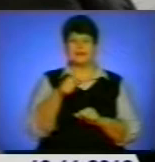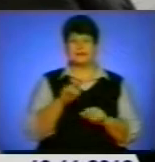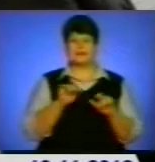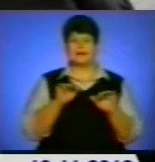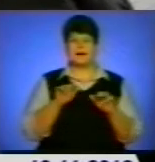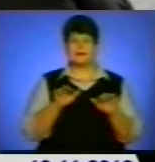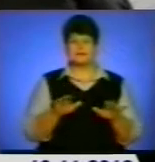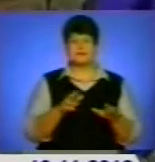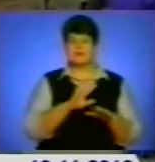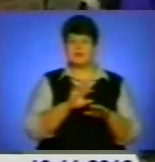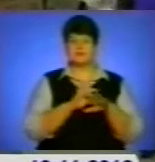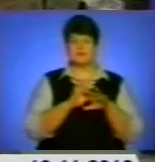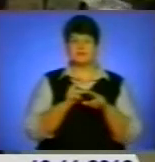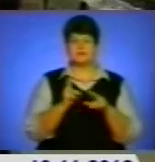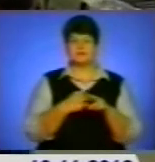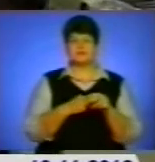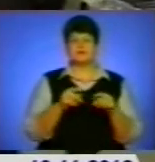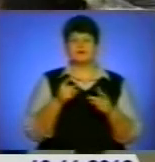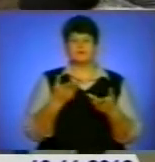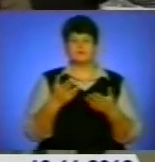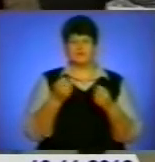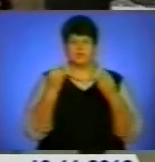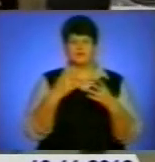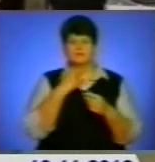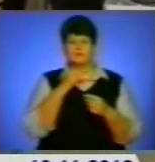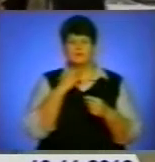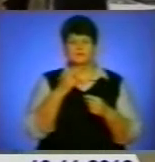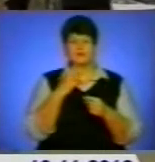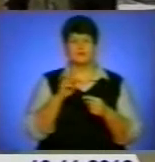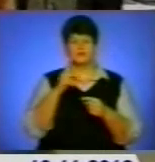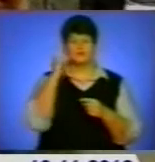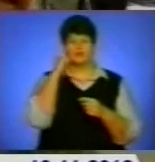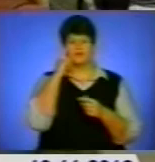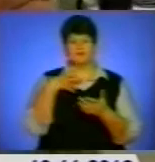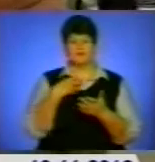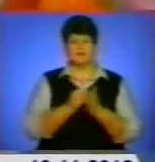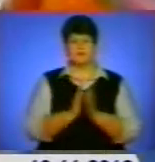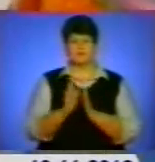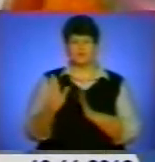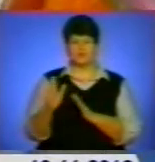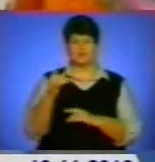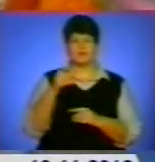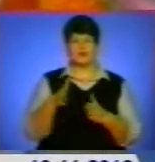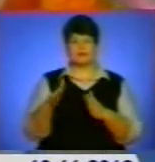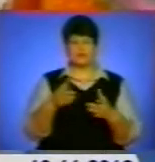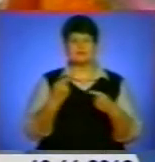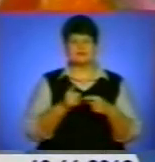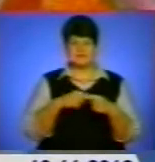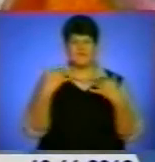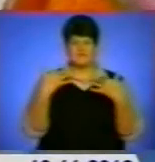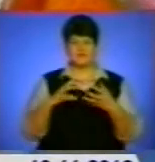не проходять безслідно. Якщо бодай один з водіїв чи пішоходів задумався над своєю поведінкою на дорозі, це вже результат.